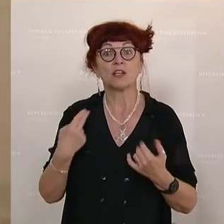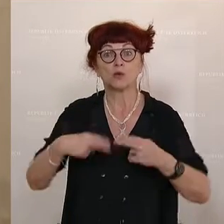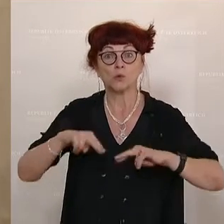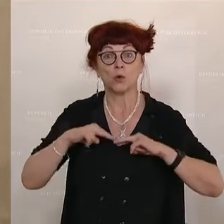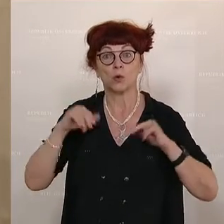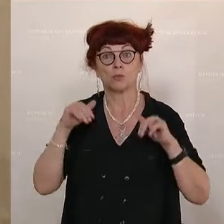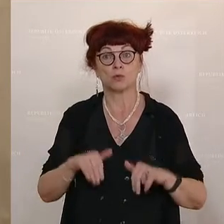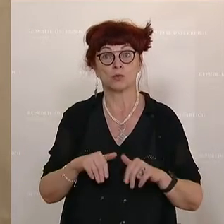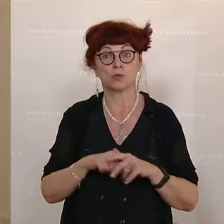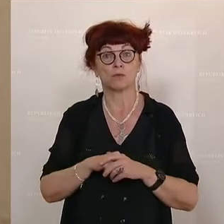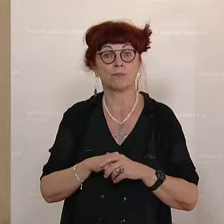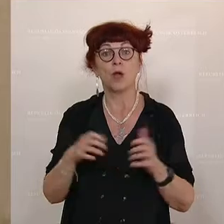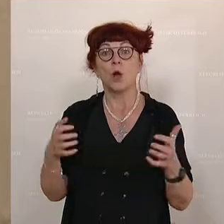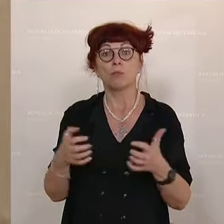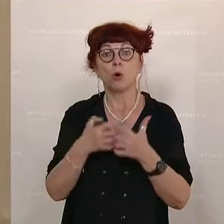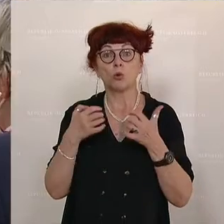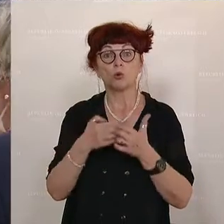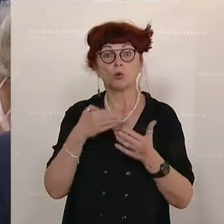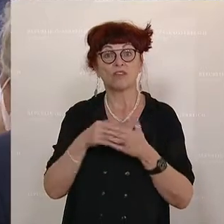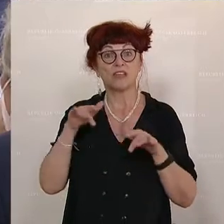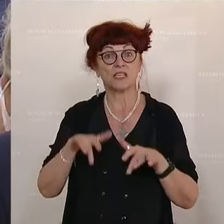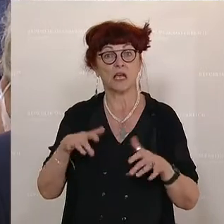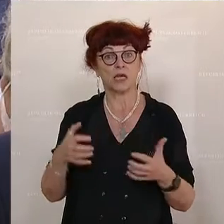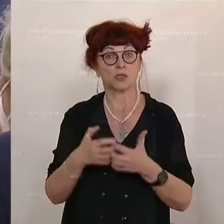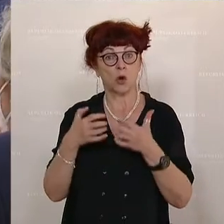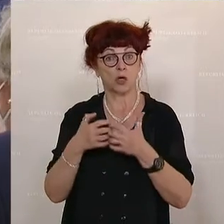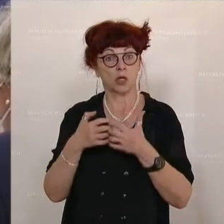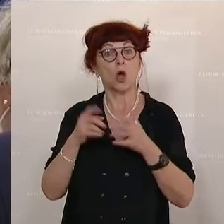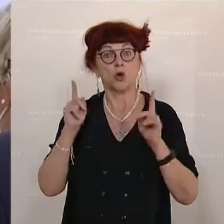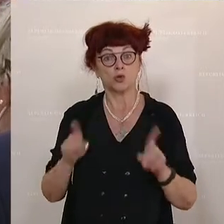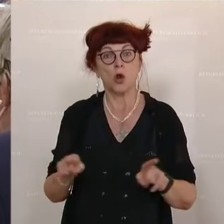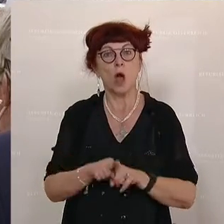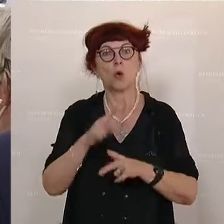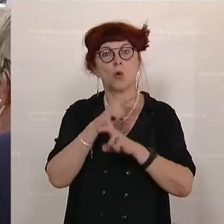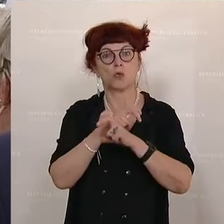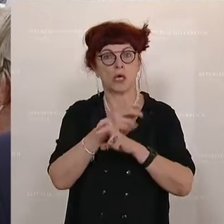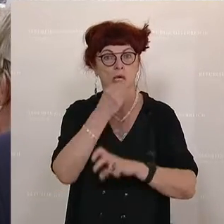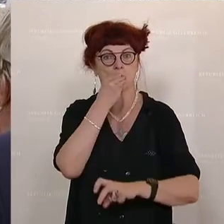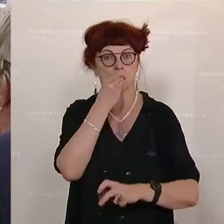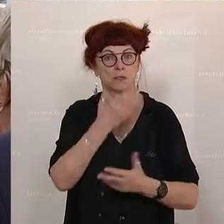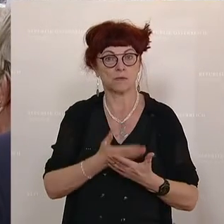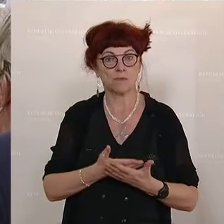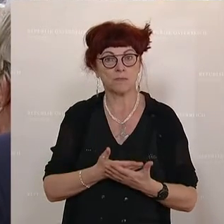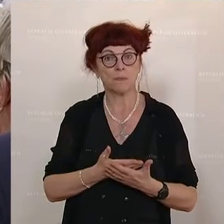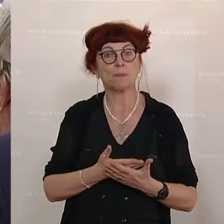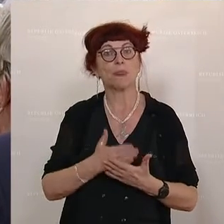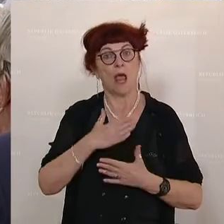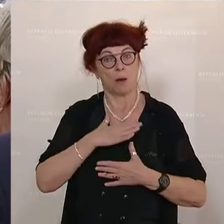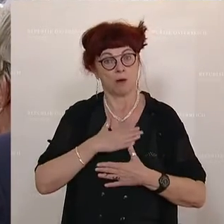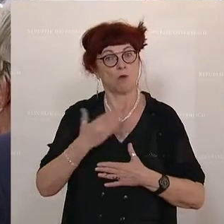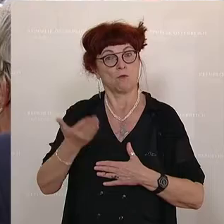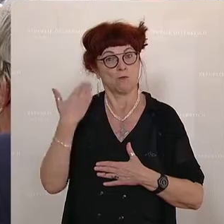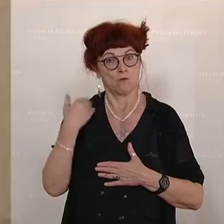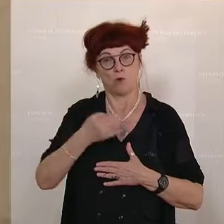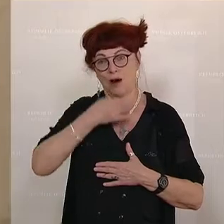Die Produkte, die hier erzeugt werden, dass sie hier auch auf den Tisch kommen. Und etwas ist ja von meinen Vorträdern